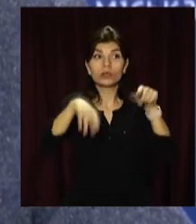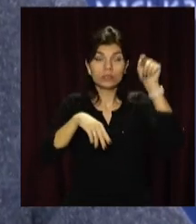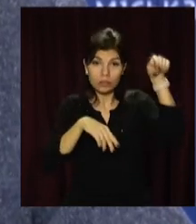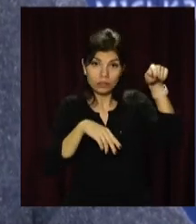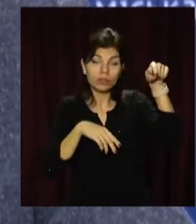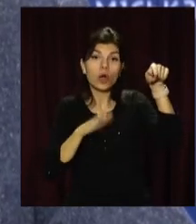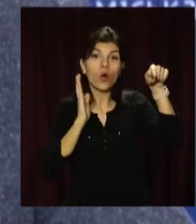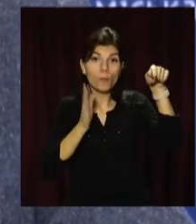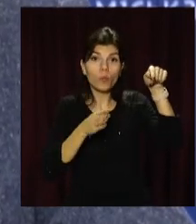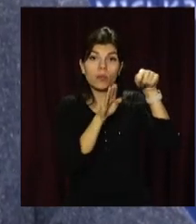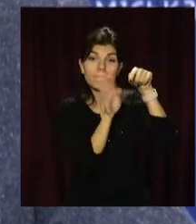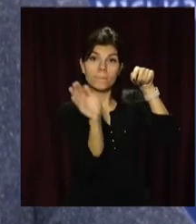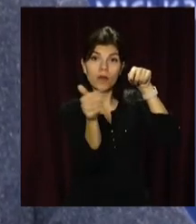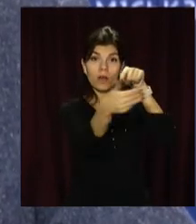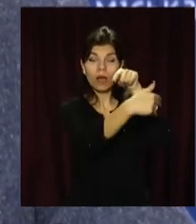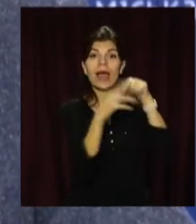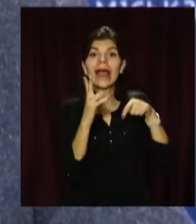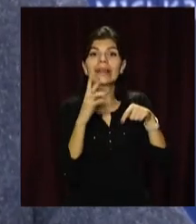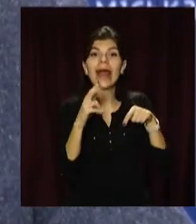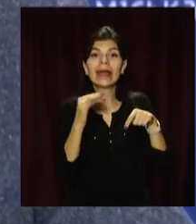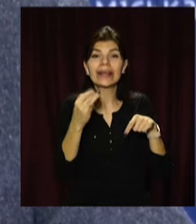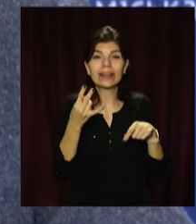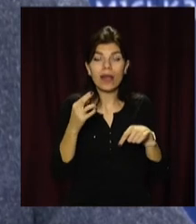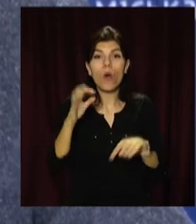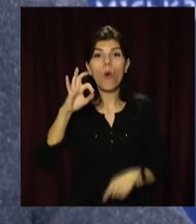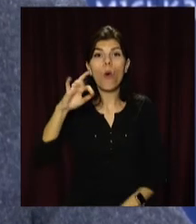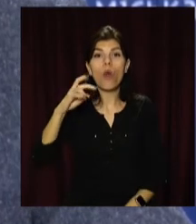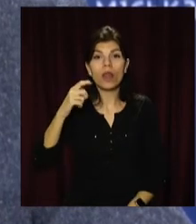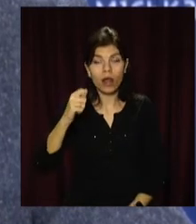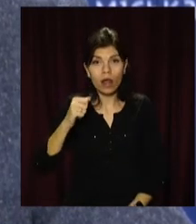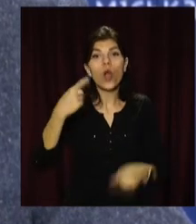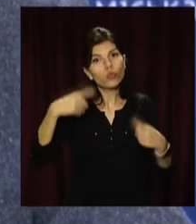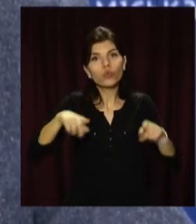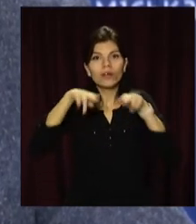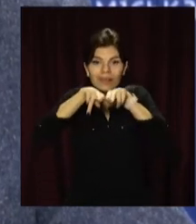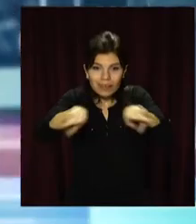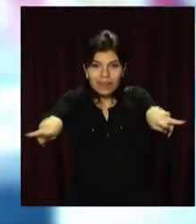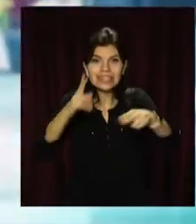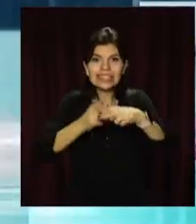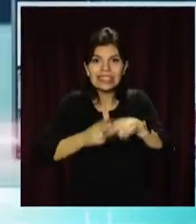княгині Ольги і уходить по параллельній ветці, так называємому седьмому маршруту.